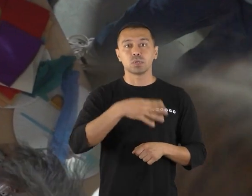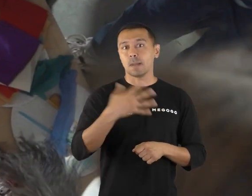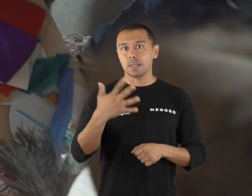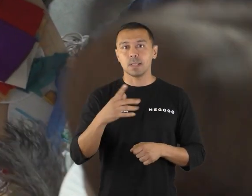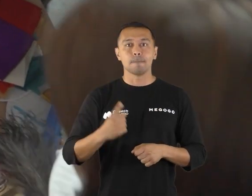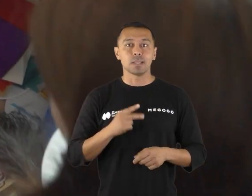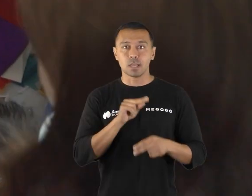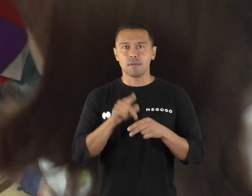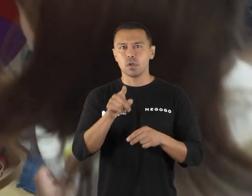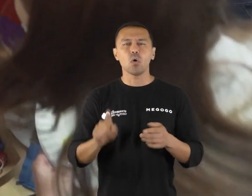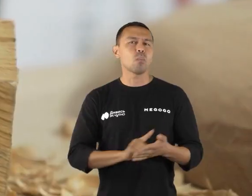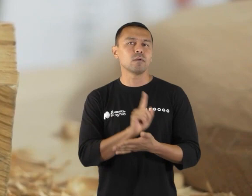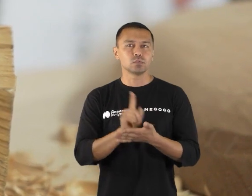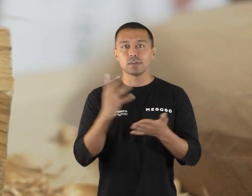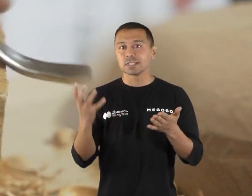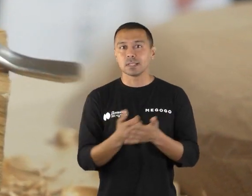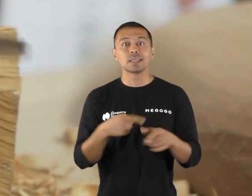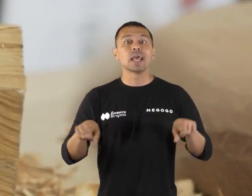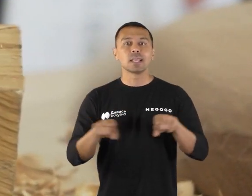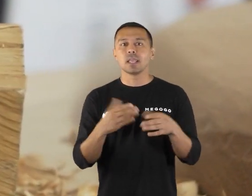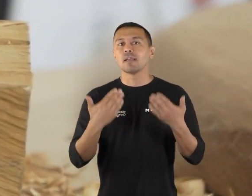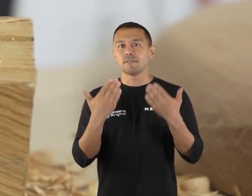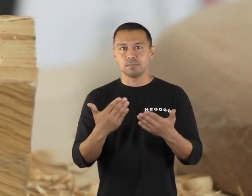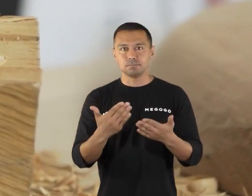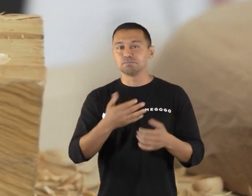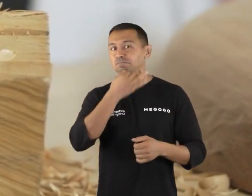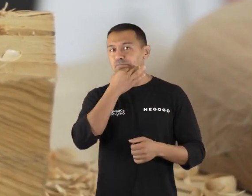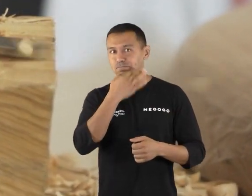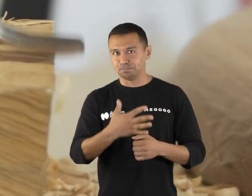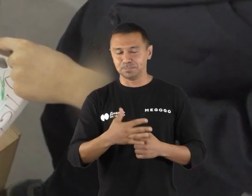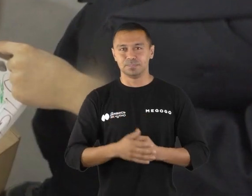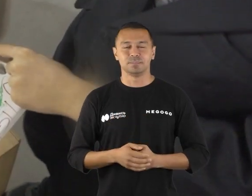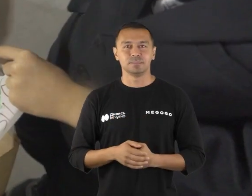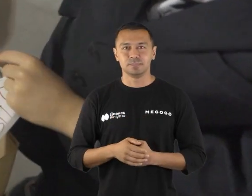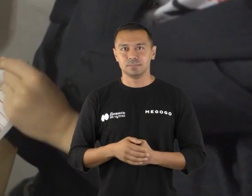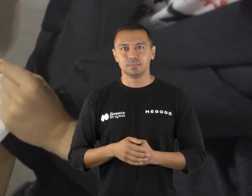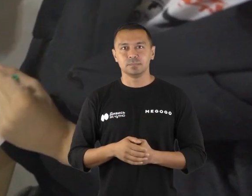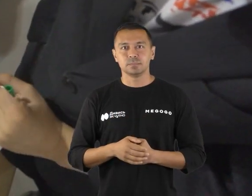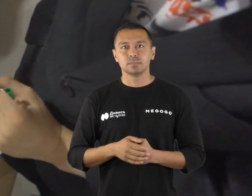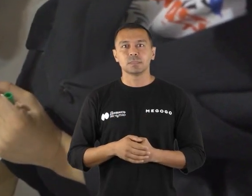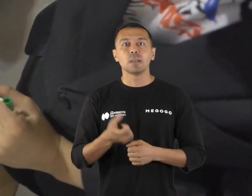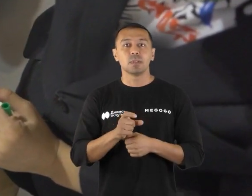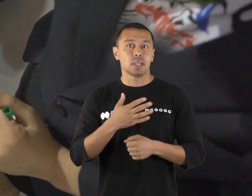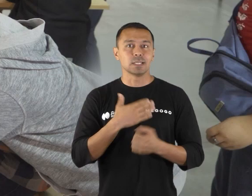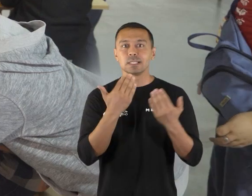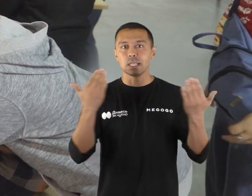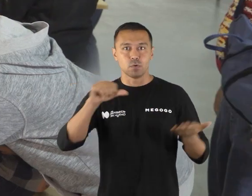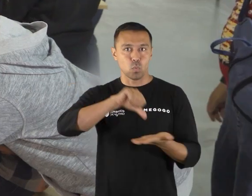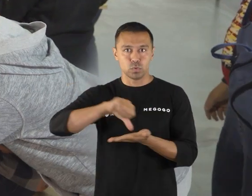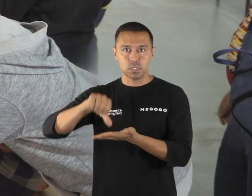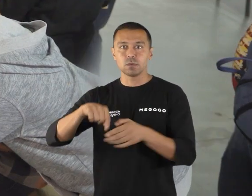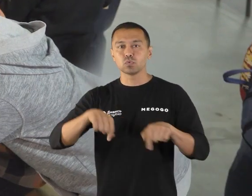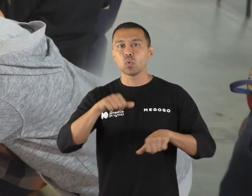45 майстер-класів ви обов'язково знайдете такі, які зацікавлять найвибагливіших бешкетників. Більшість наших стендових